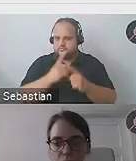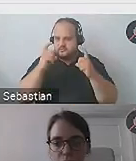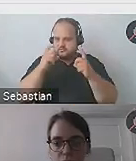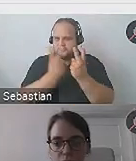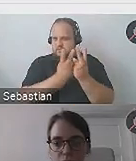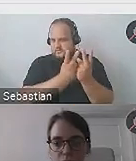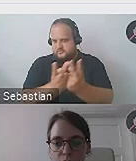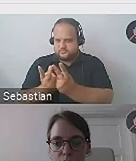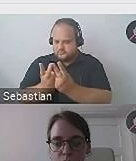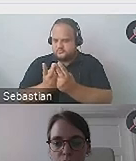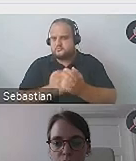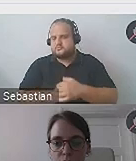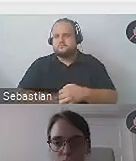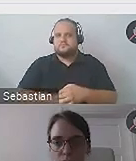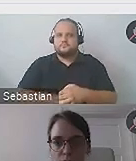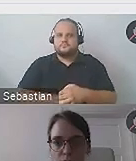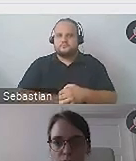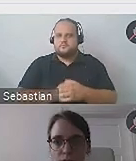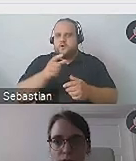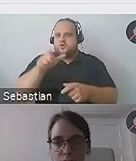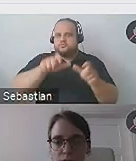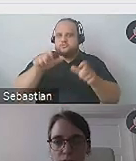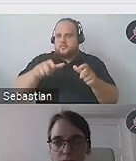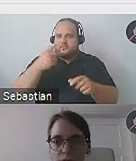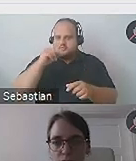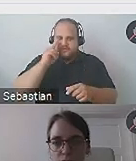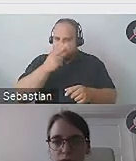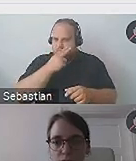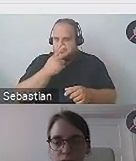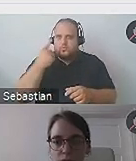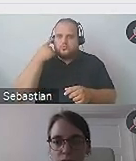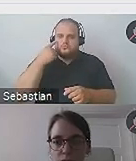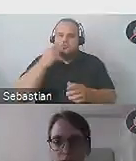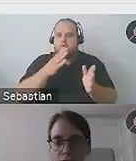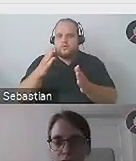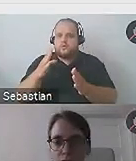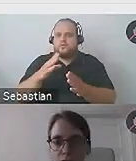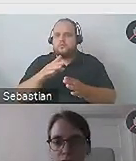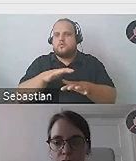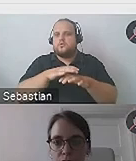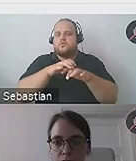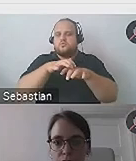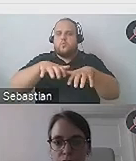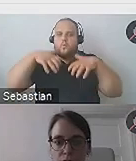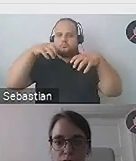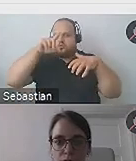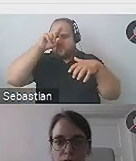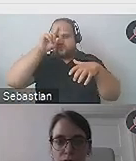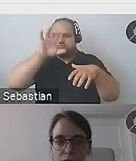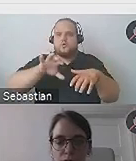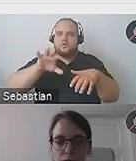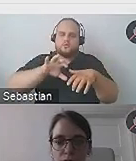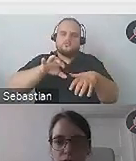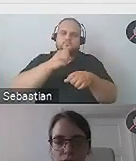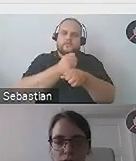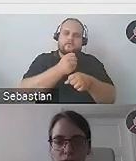zdjęć, bo osoba niewidoma usłyszy opisy po kolei. Czyli tłum osób oglądających pracę X, tłum osób